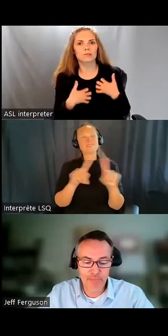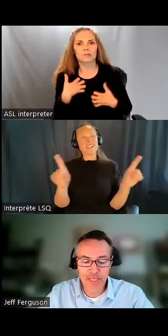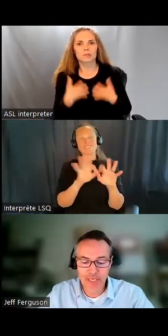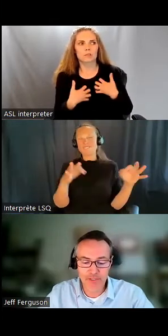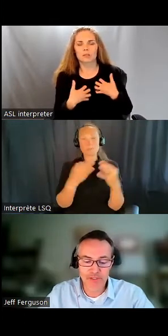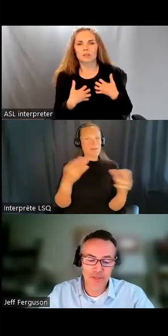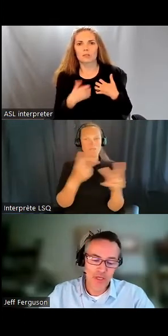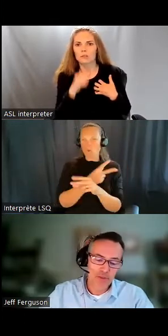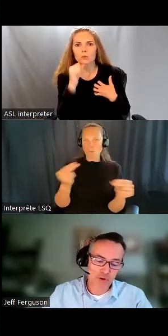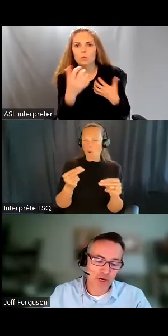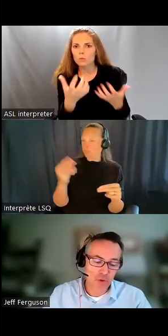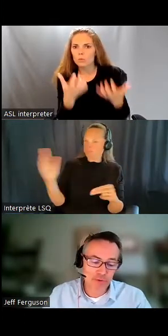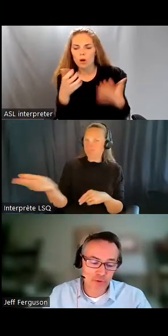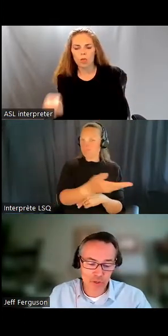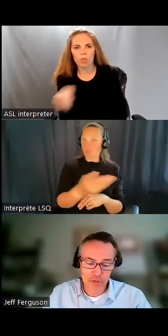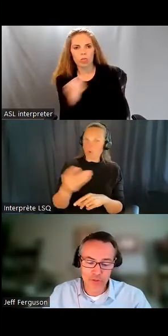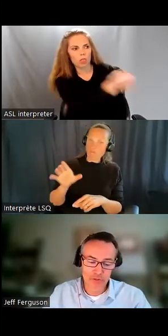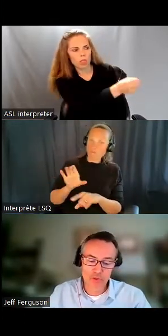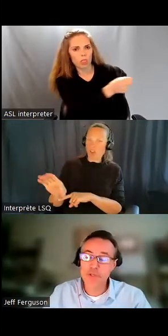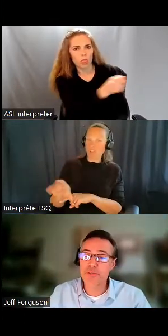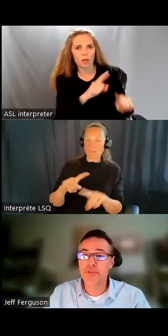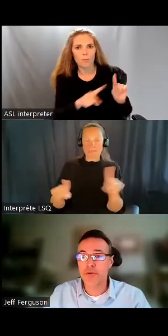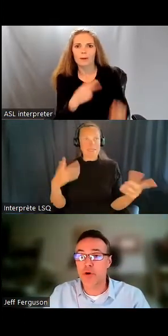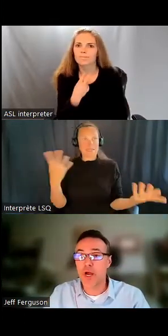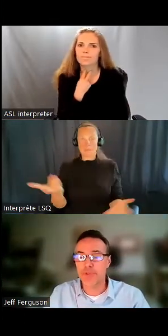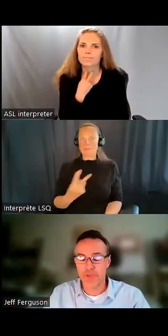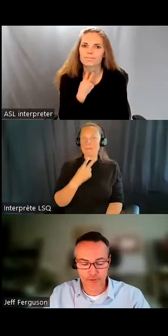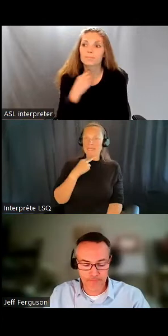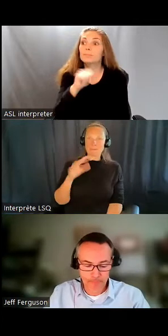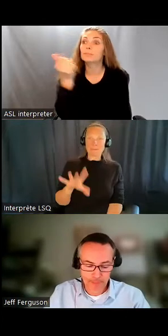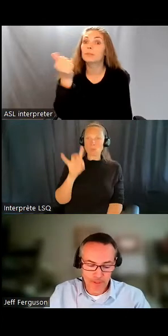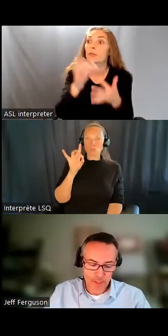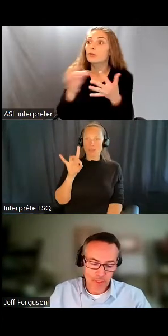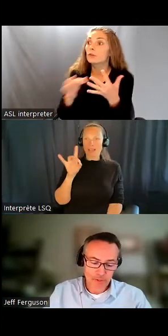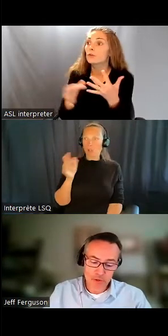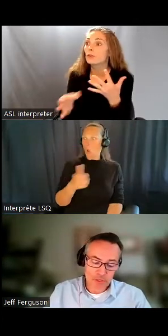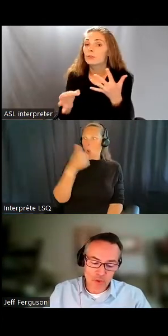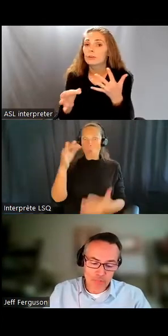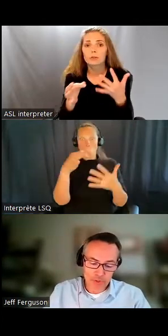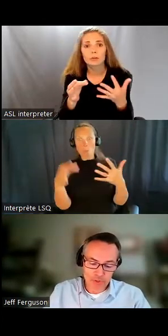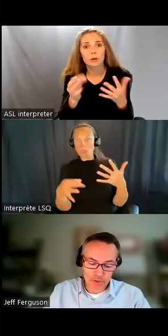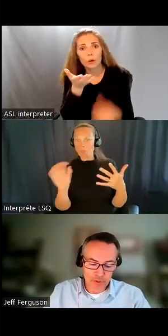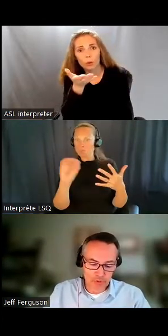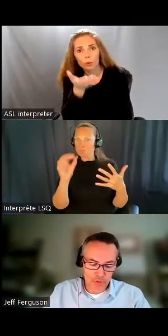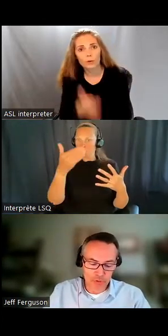chers dans ces endroits mais elles sont obligées parce que souvent, il n'y a pas d'autre choix ou d'autre option.